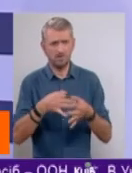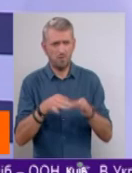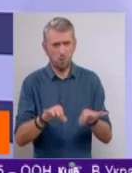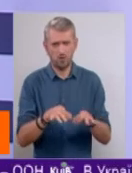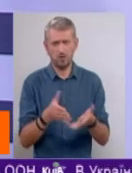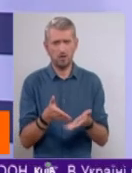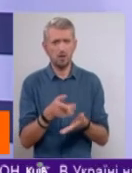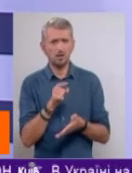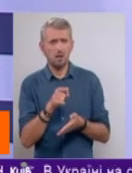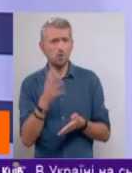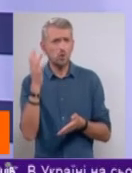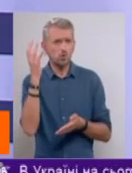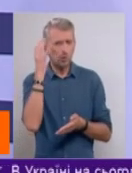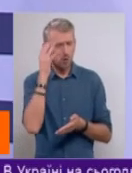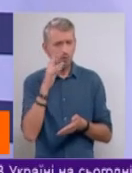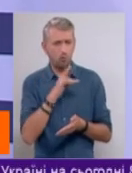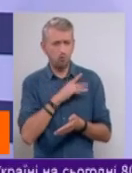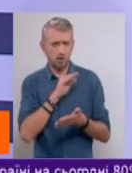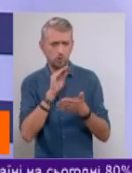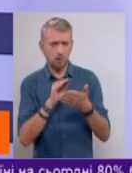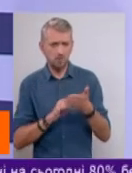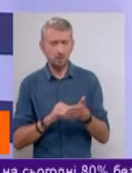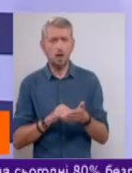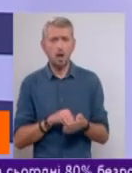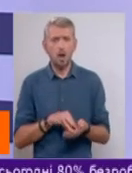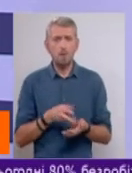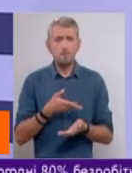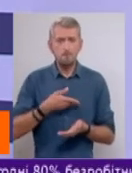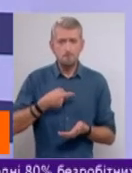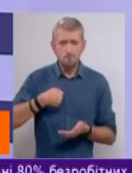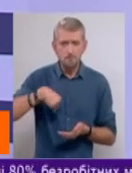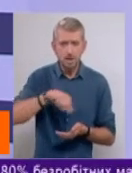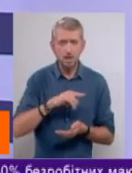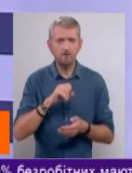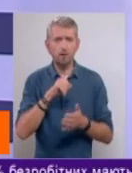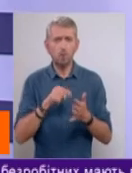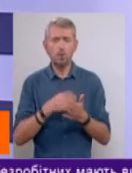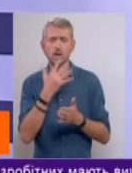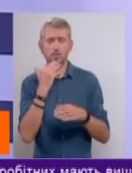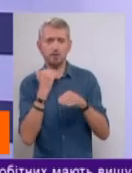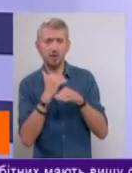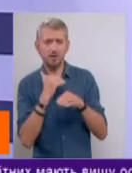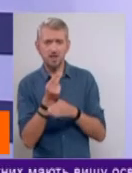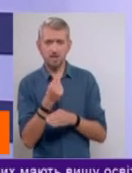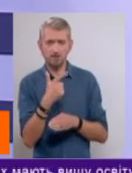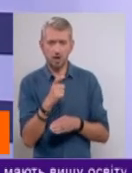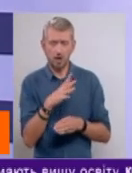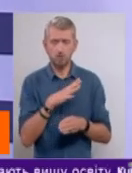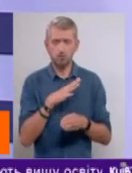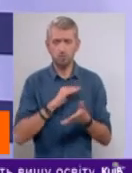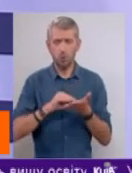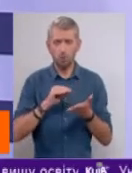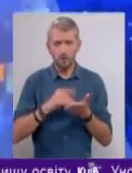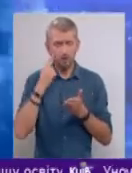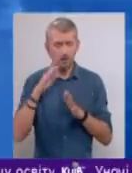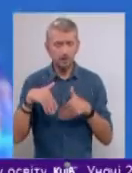Тобто там чорним по-белому написано. Ми, соответственно, і вопрос імпортного паритету, вопрос тарифів на газ, він був прописаний, ініційован у